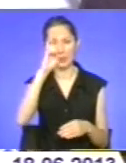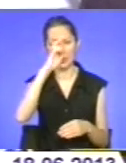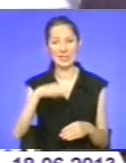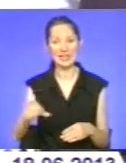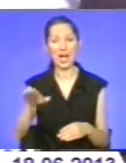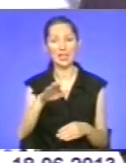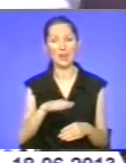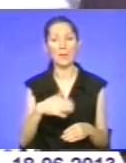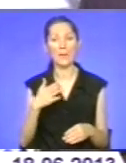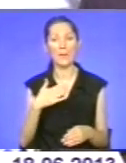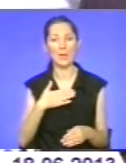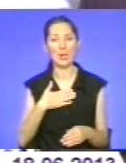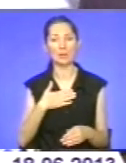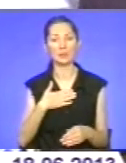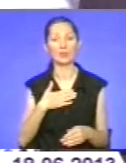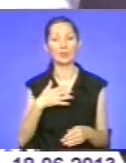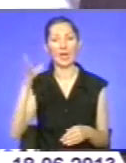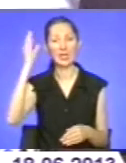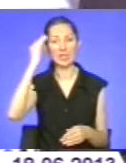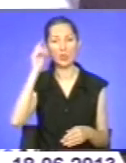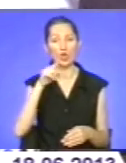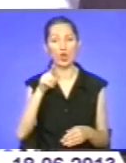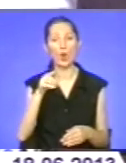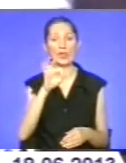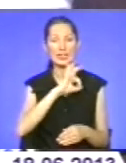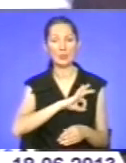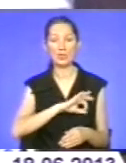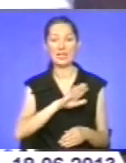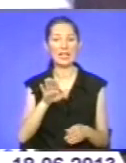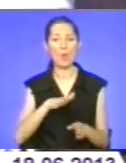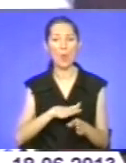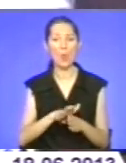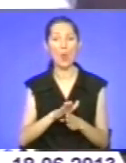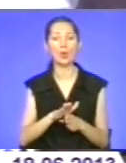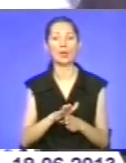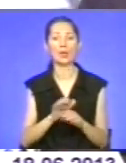ми считаємо, що він використовується не в полній мере.